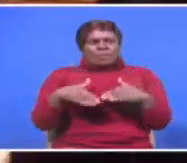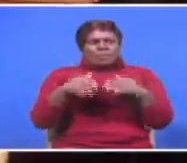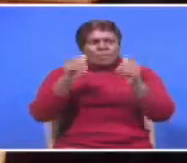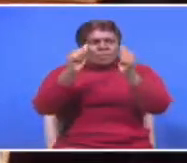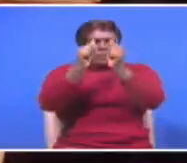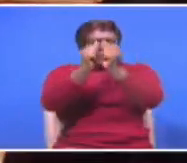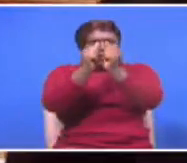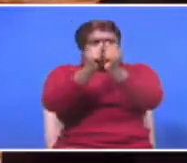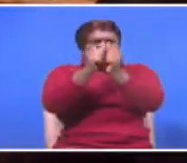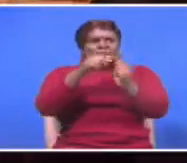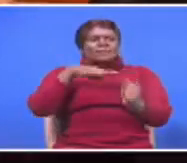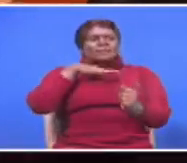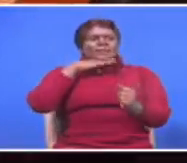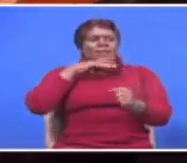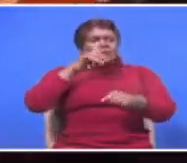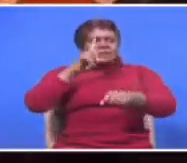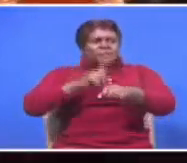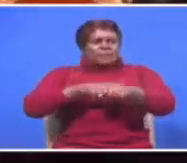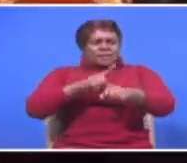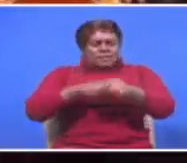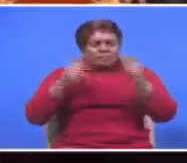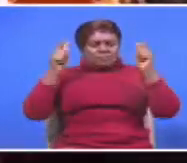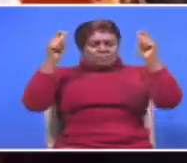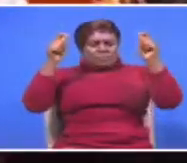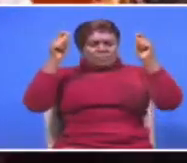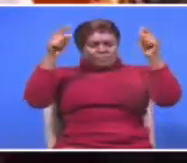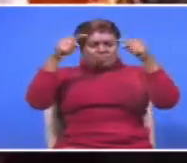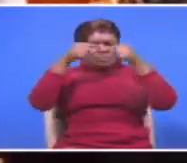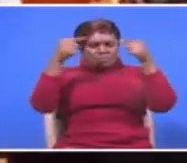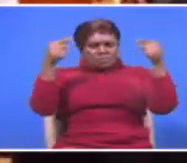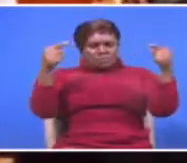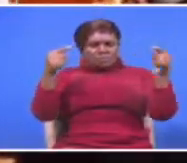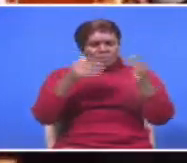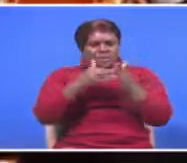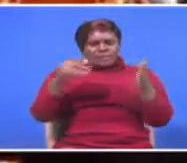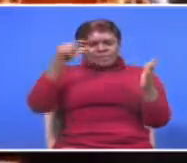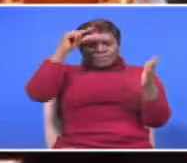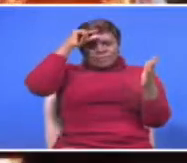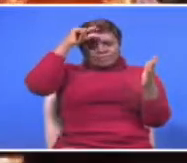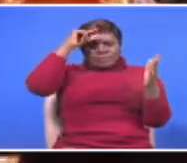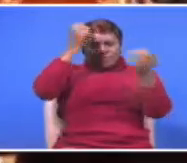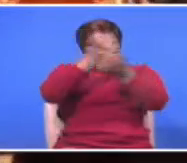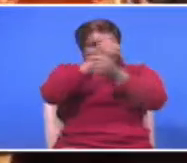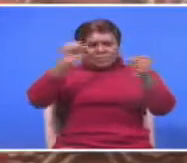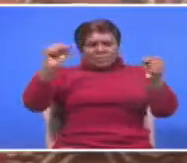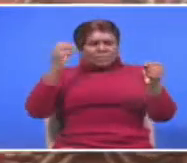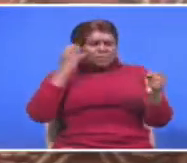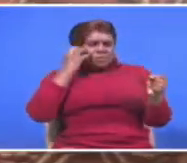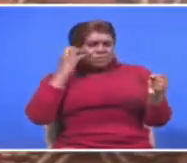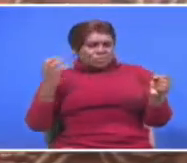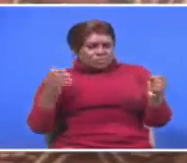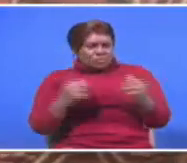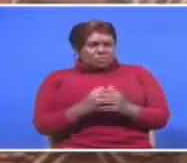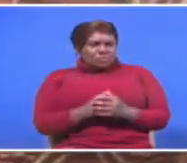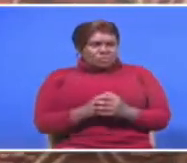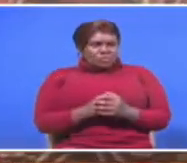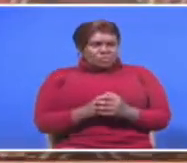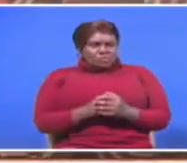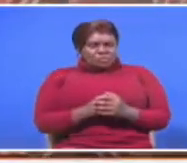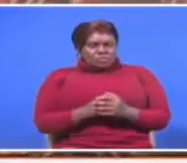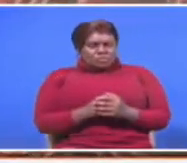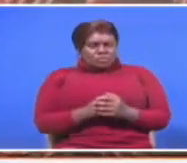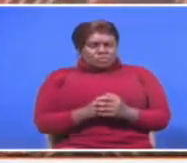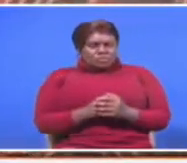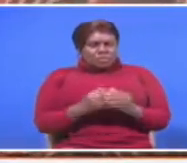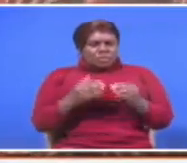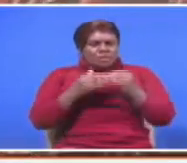kume, waliuaga dunia wakiwa kwenye mandamano ya upinzani, didi ya sirikali ya Rice William Ruto. And very very quickly, so if you allow